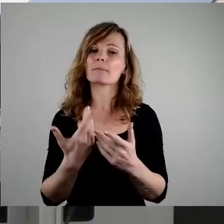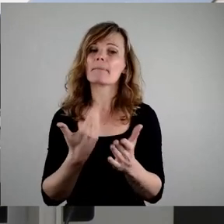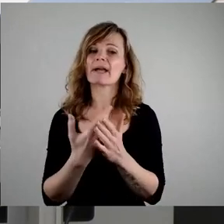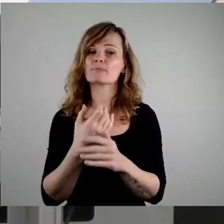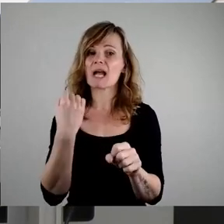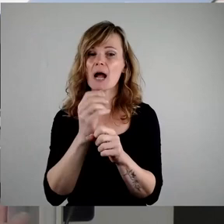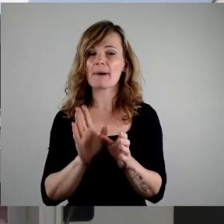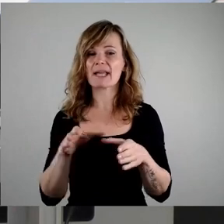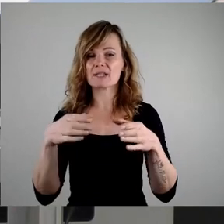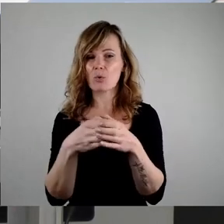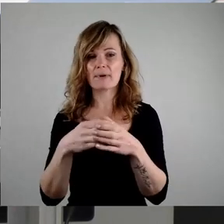bestehend aus